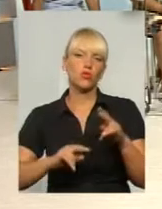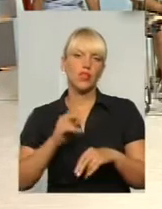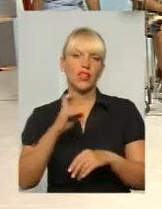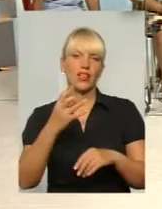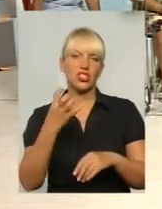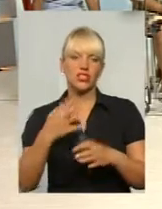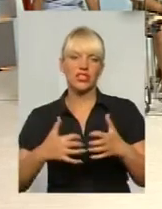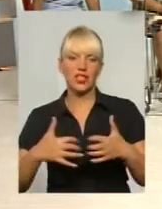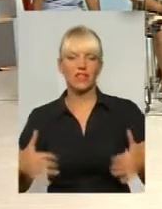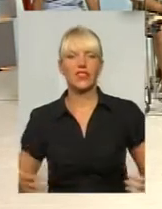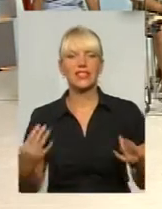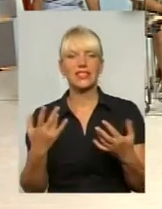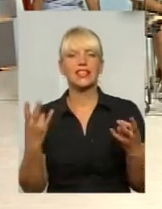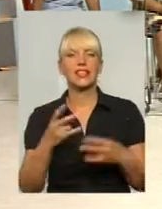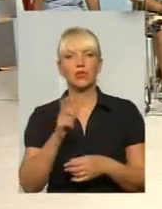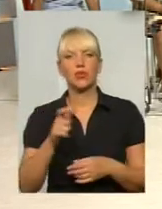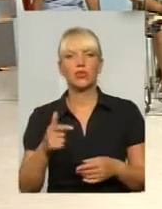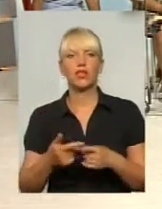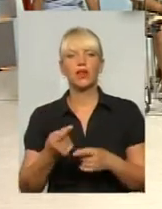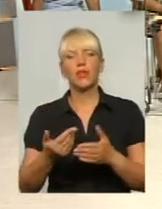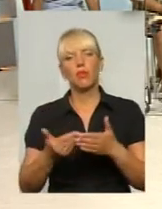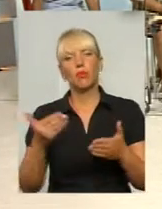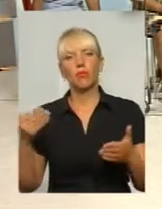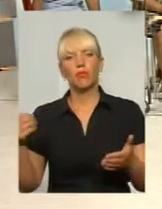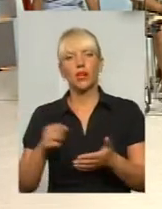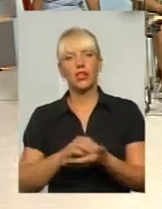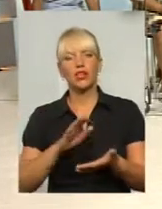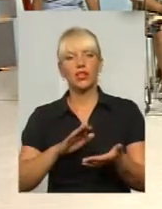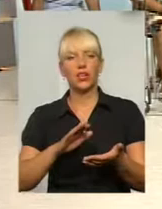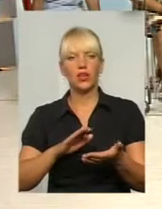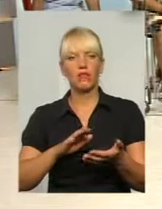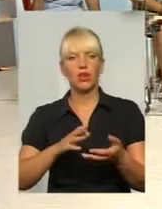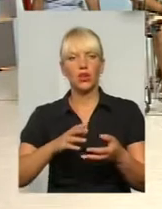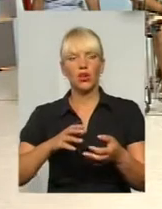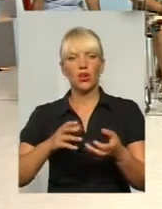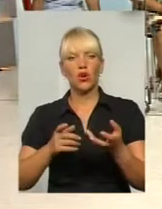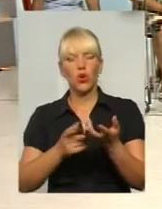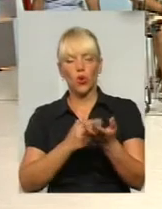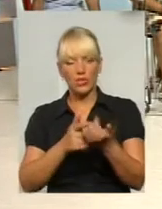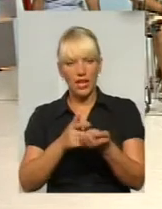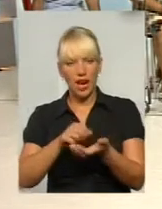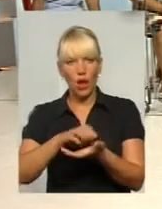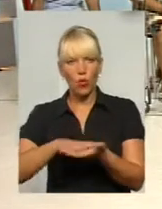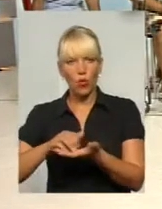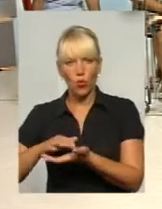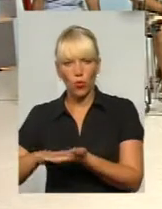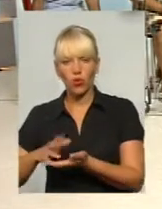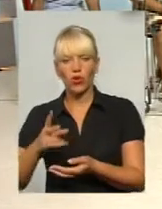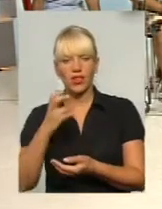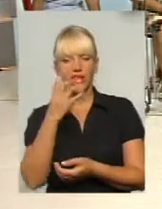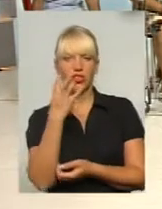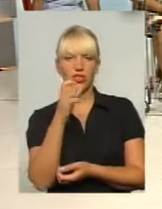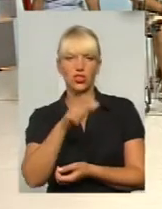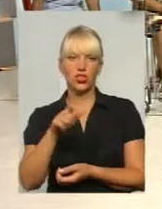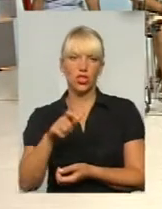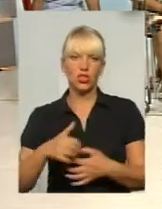скільки тоді потрібно буде тваринок? Ми так зробили попередні розрахунки на 400 чоловік,